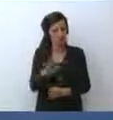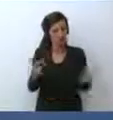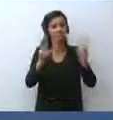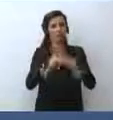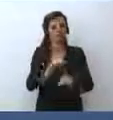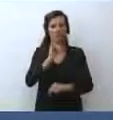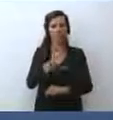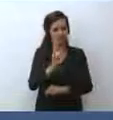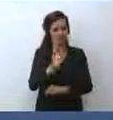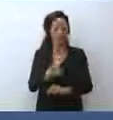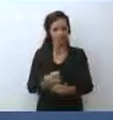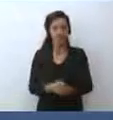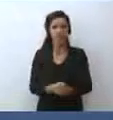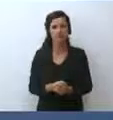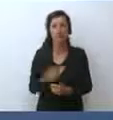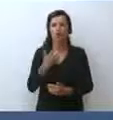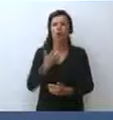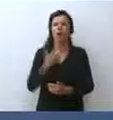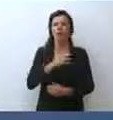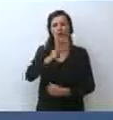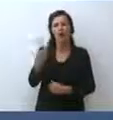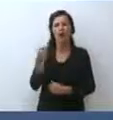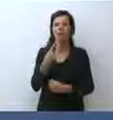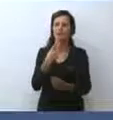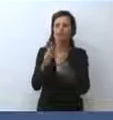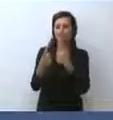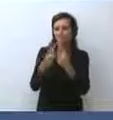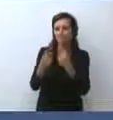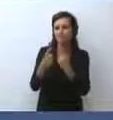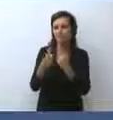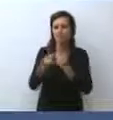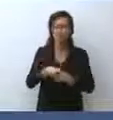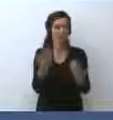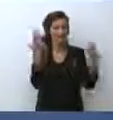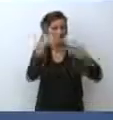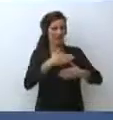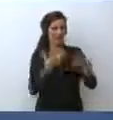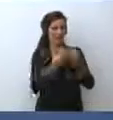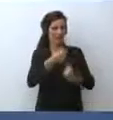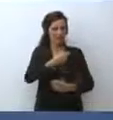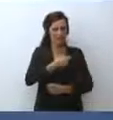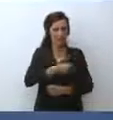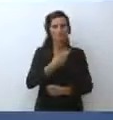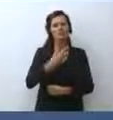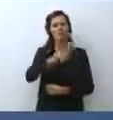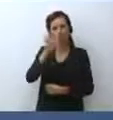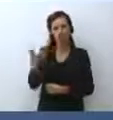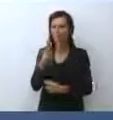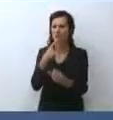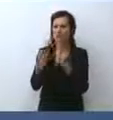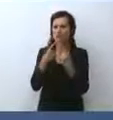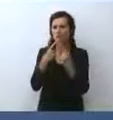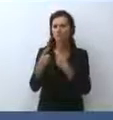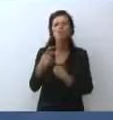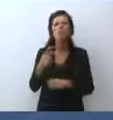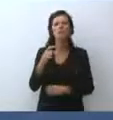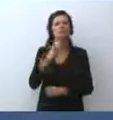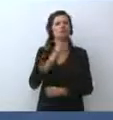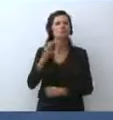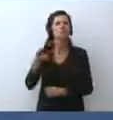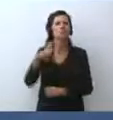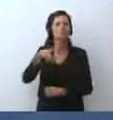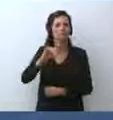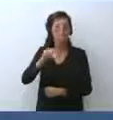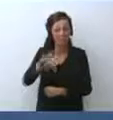Ora avremo un'altra serie di conversazioni, ovviamente a quella di stasera, con il Presidente Xi Jinping la